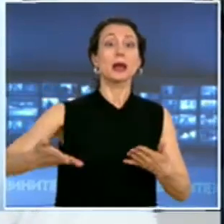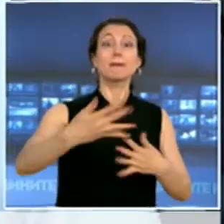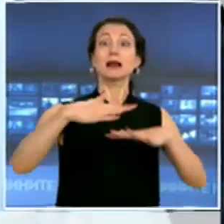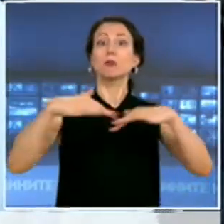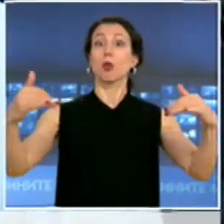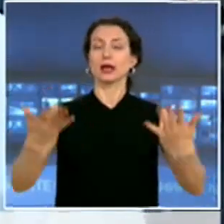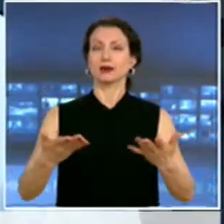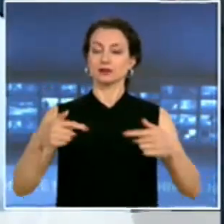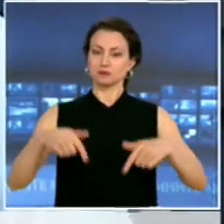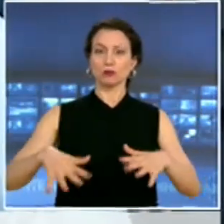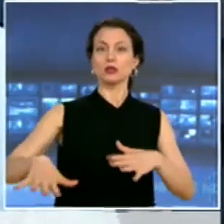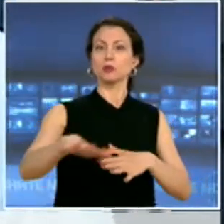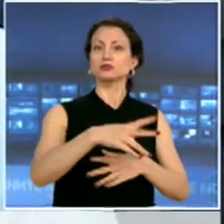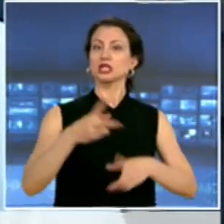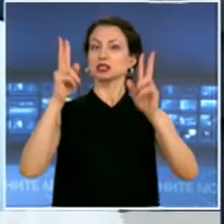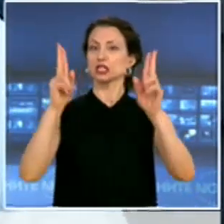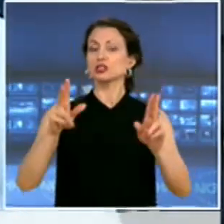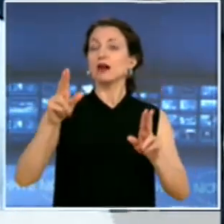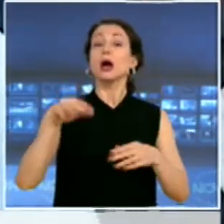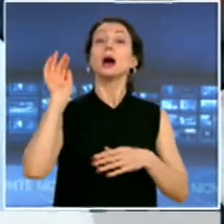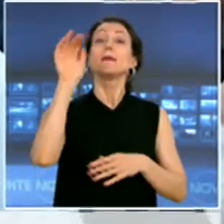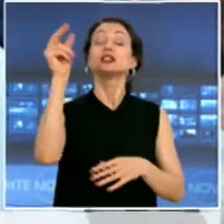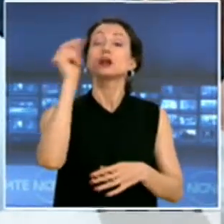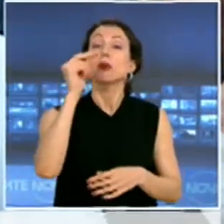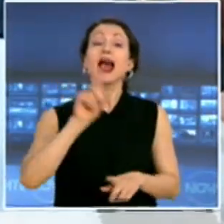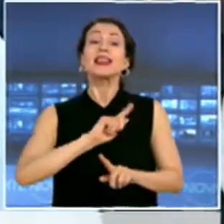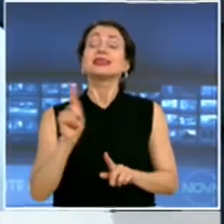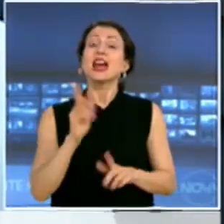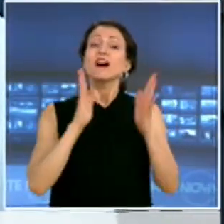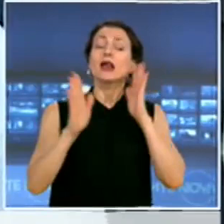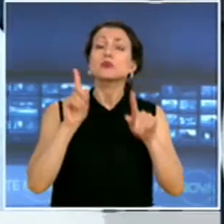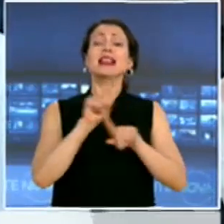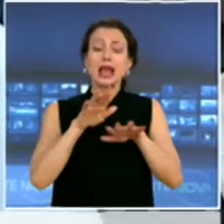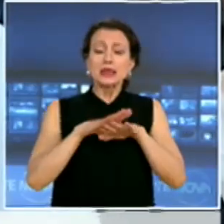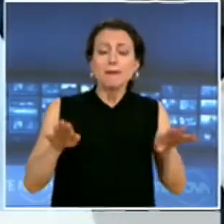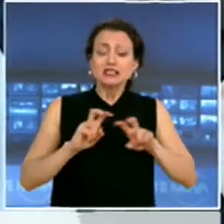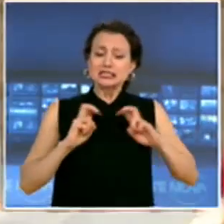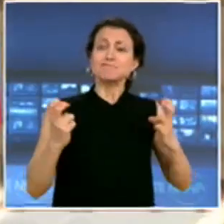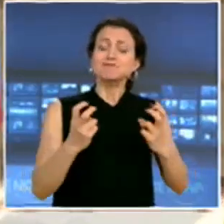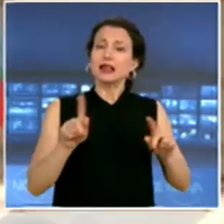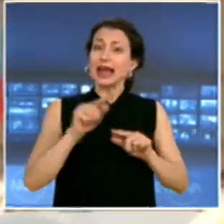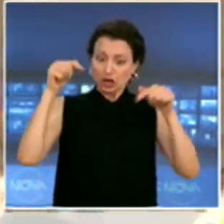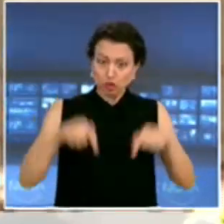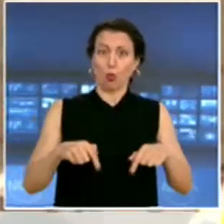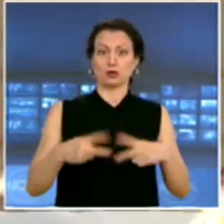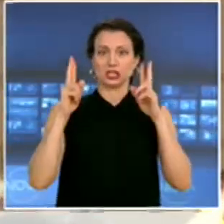се решава бъдещето на България. Не във Фейсбук, не на масата, а именно тук.